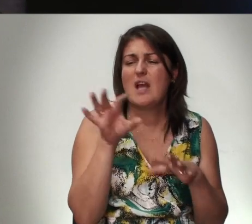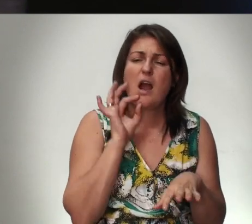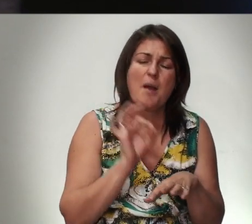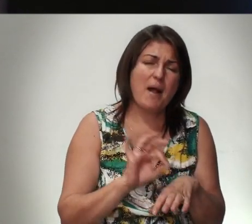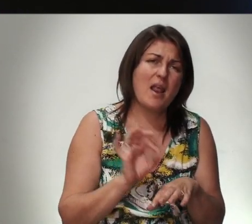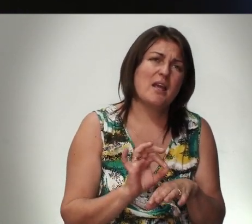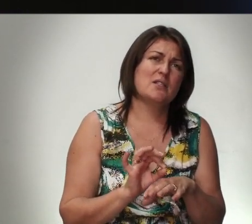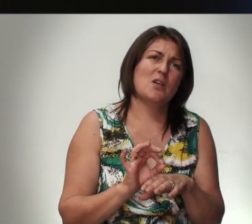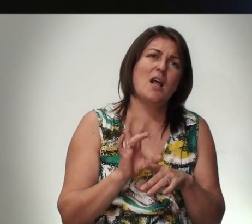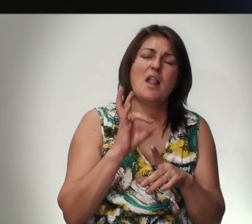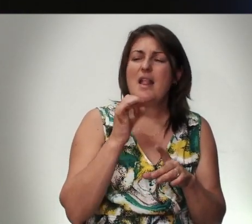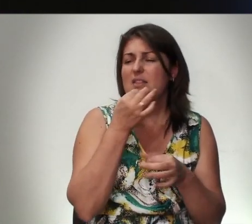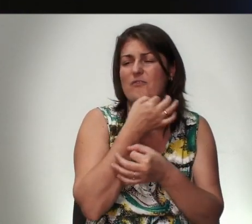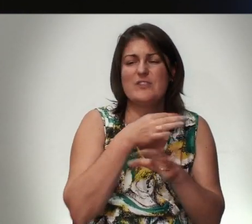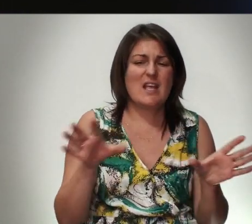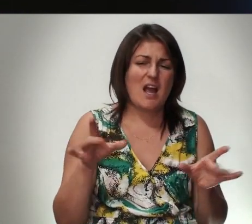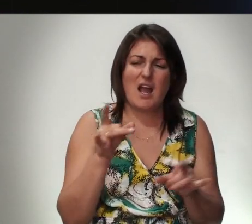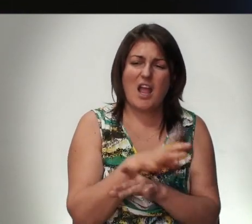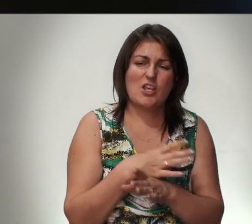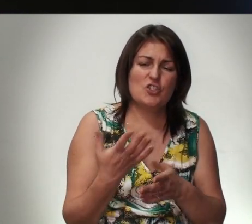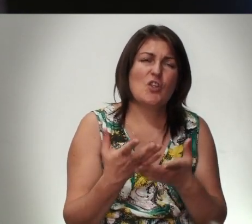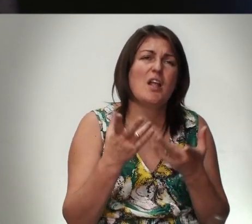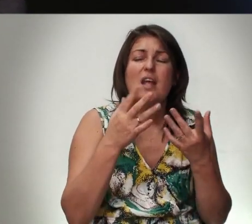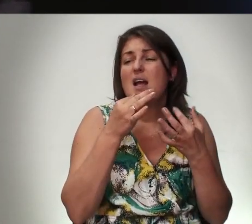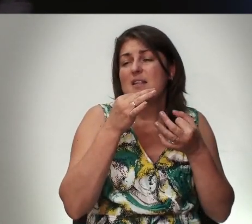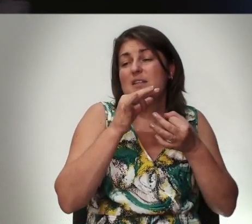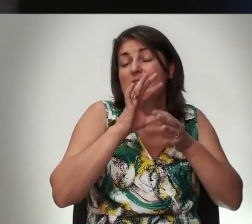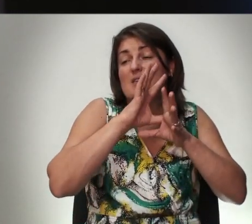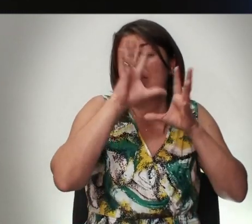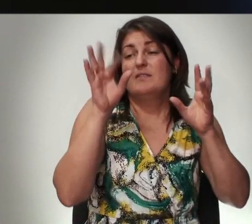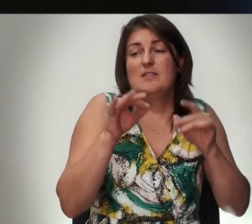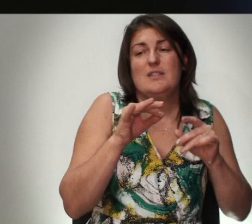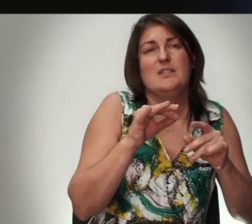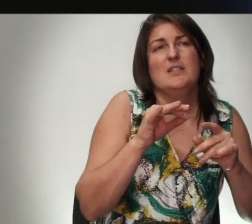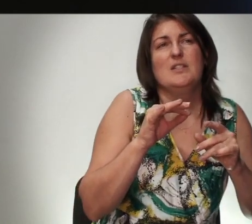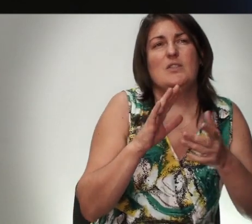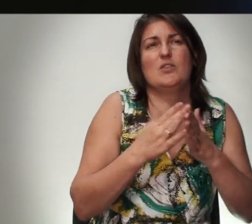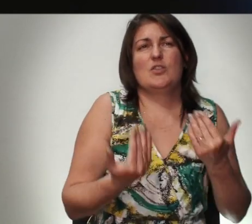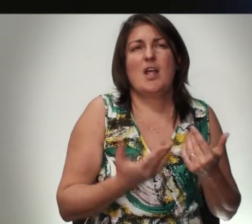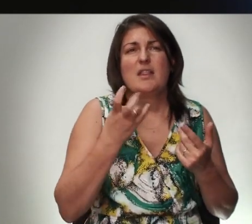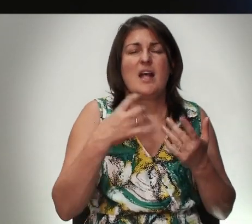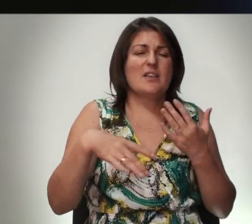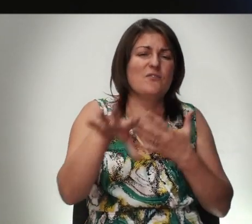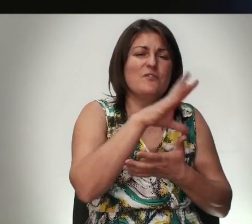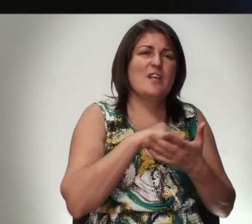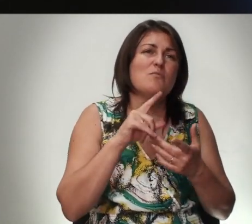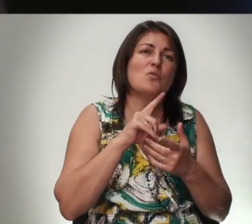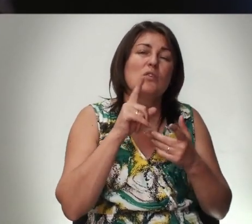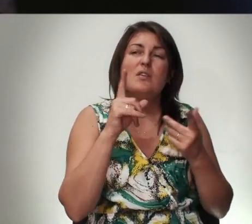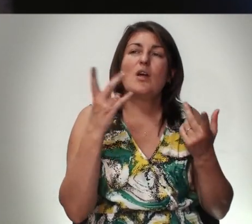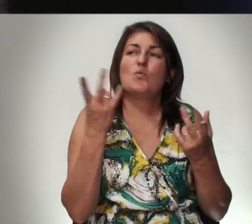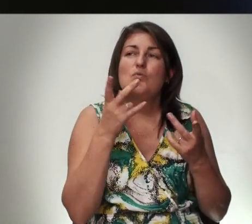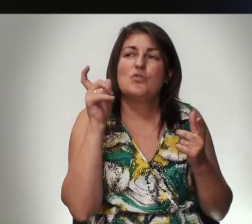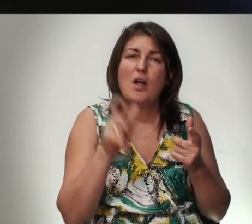Болезнью Над Всякой Нищетой Над Севим Молом И Жизни Над Тем Что Тяготит Человека